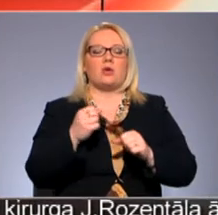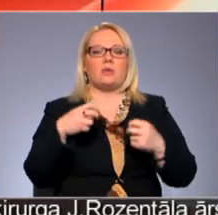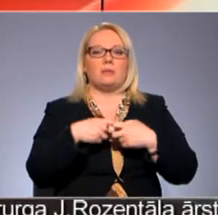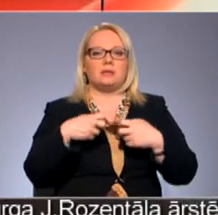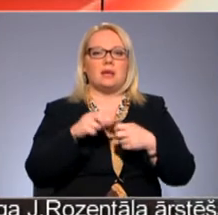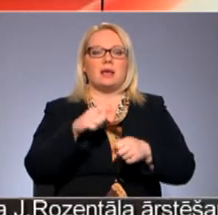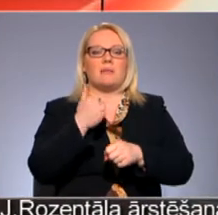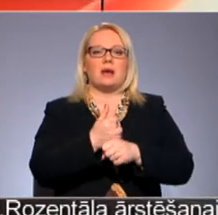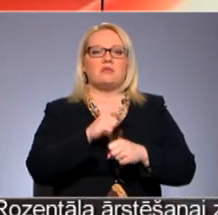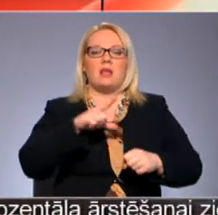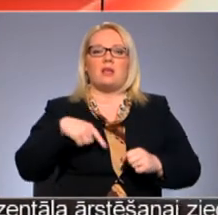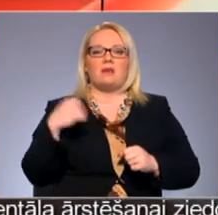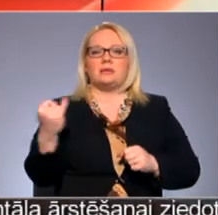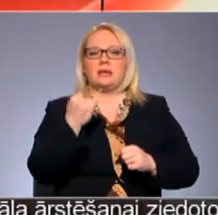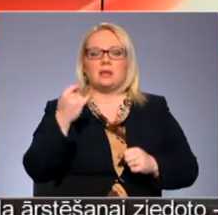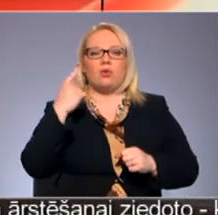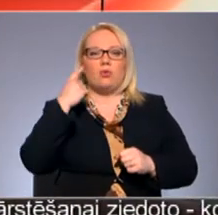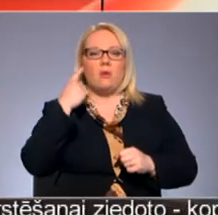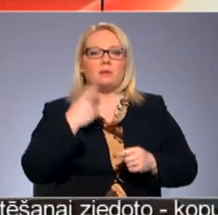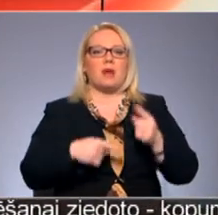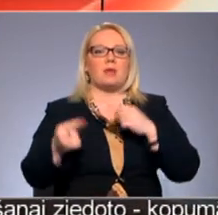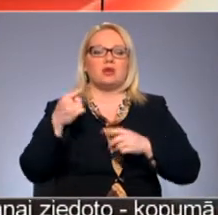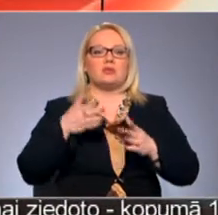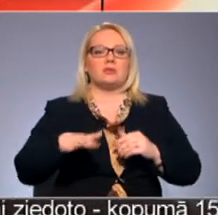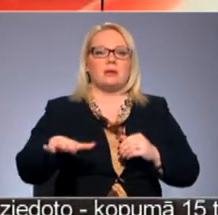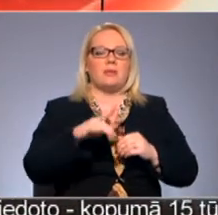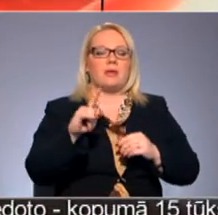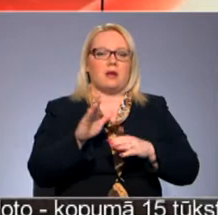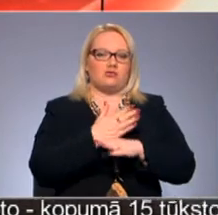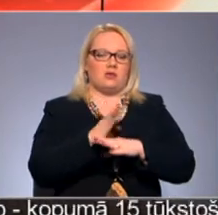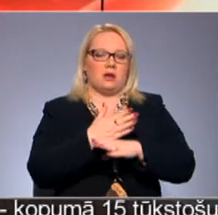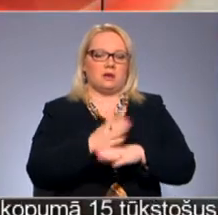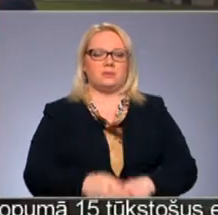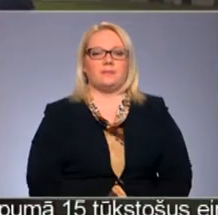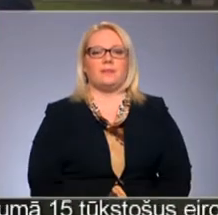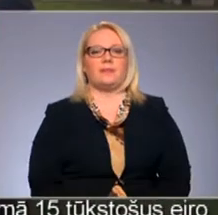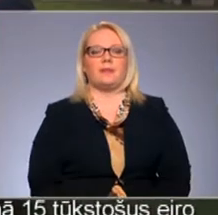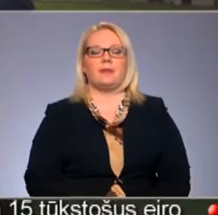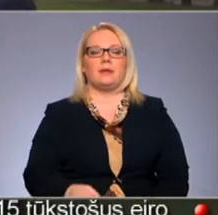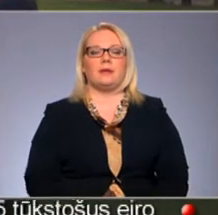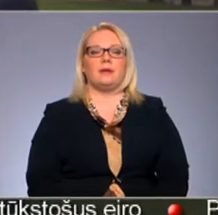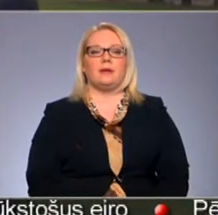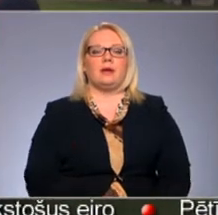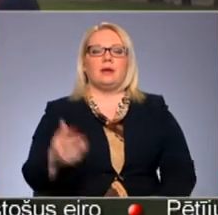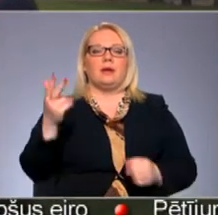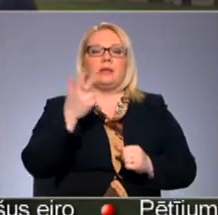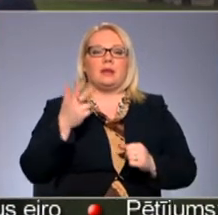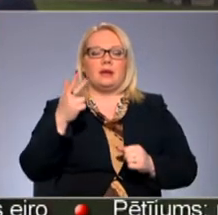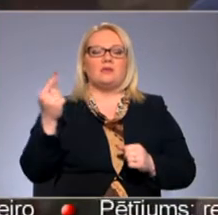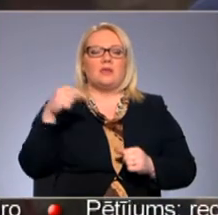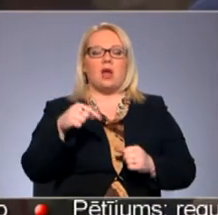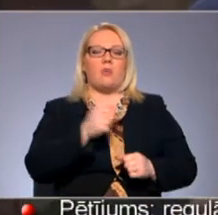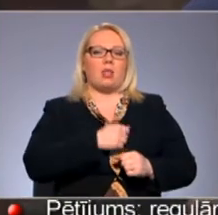pārstāvāts Latvijas intereses, domas par atgriešanos dzimtenē ir atšķirīgs. Inese Zanni, Jeļena un Nikolais nāk no